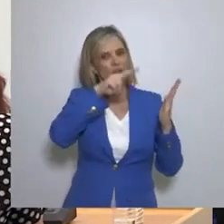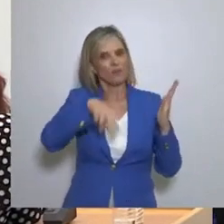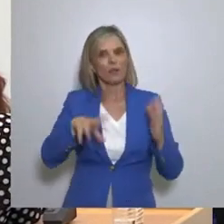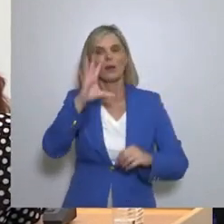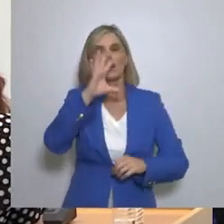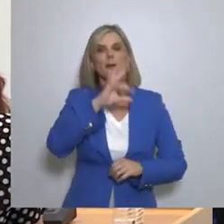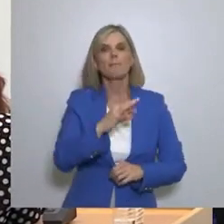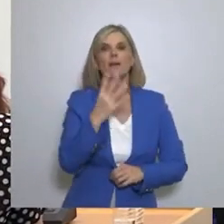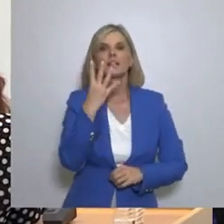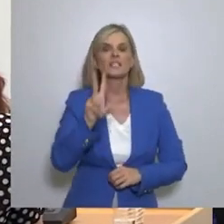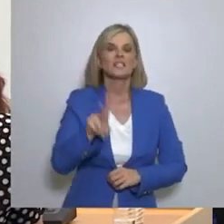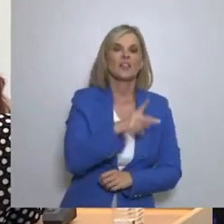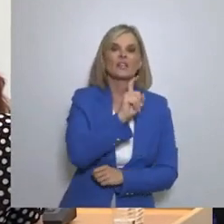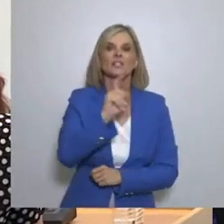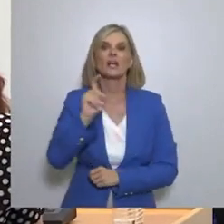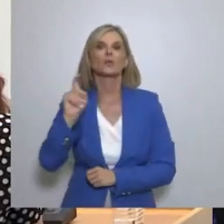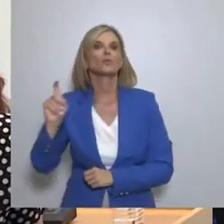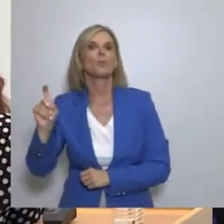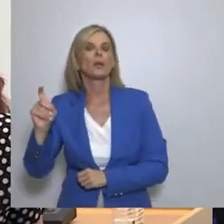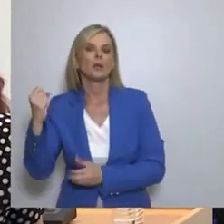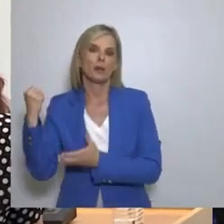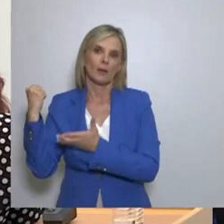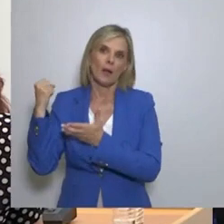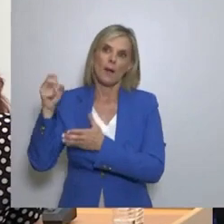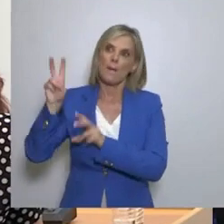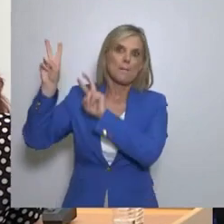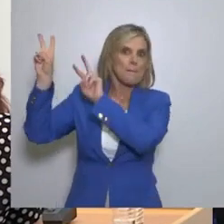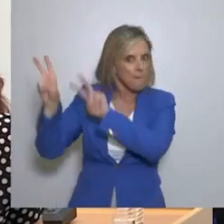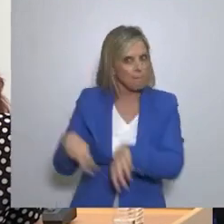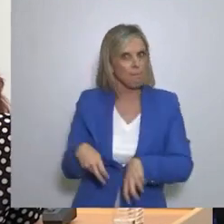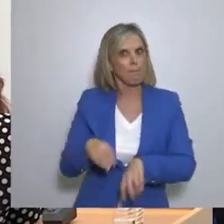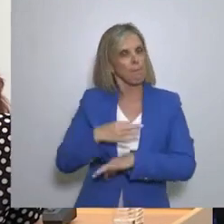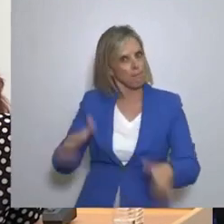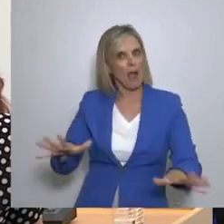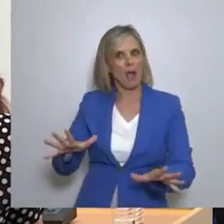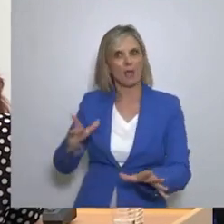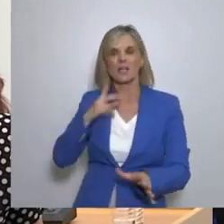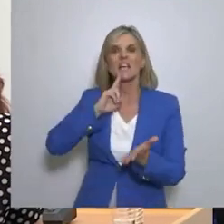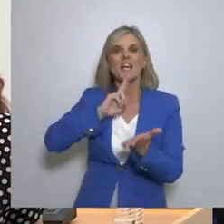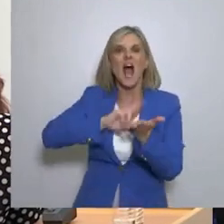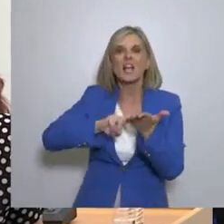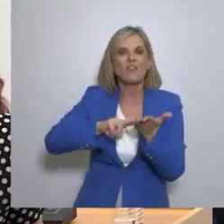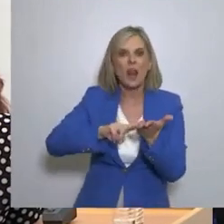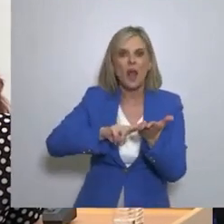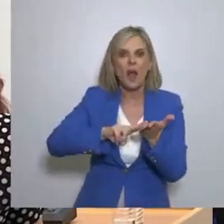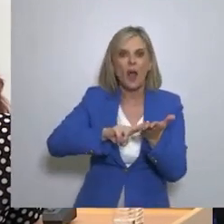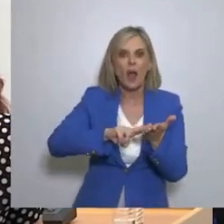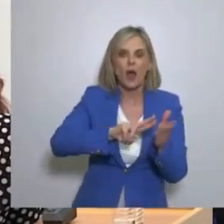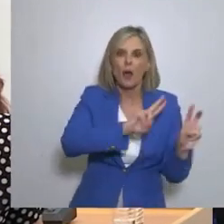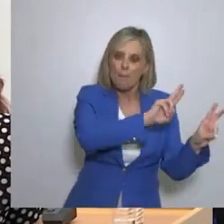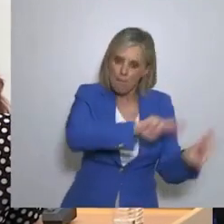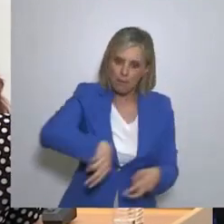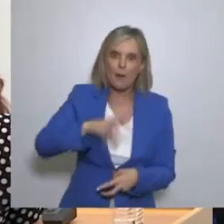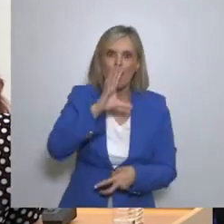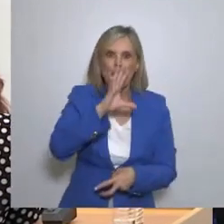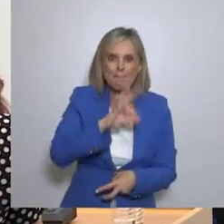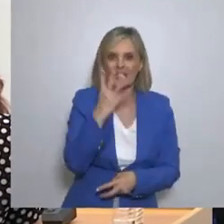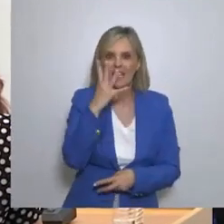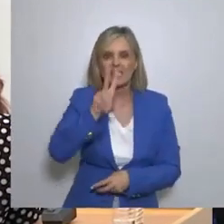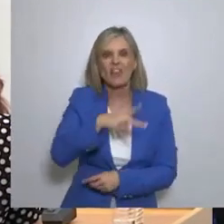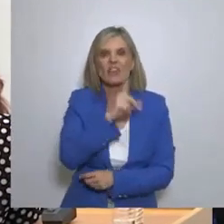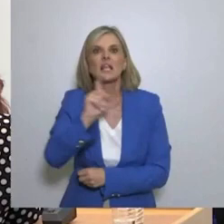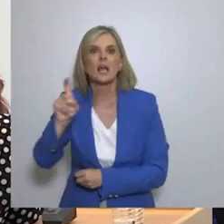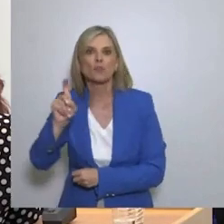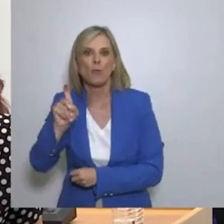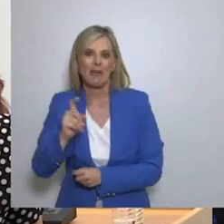δισεκατομμύρια Έχει πάρει Από τα ασφαλιστικά ταμεία Και δίθεν τα έχει πει Που τα έχει βάλει